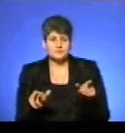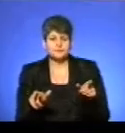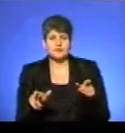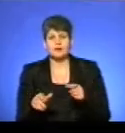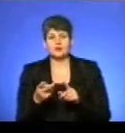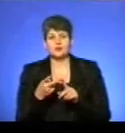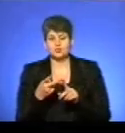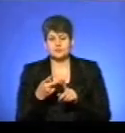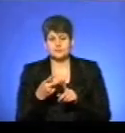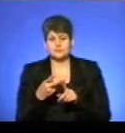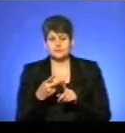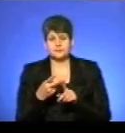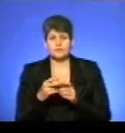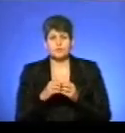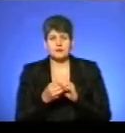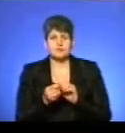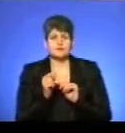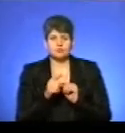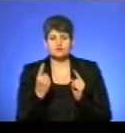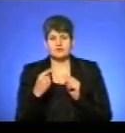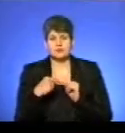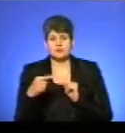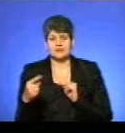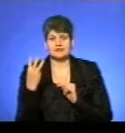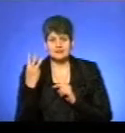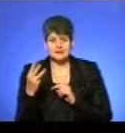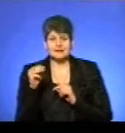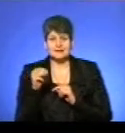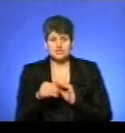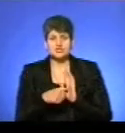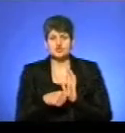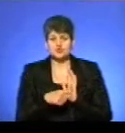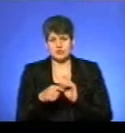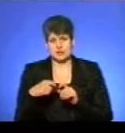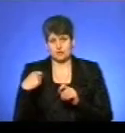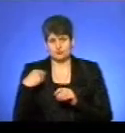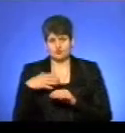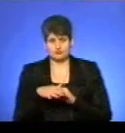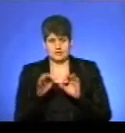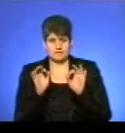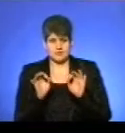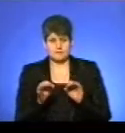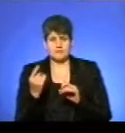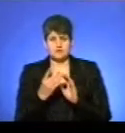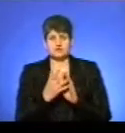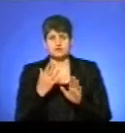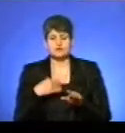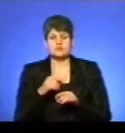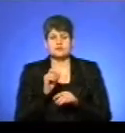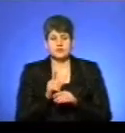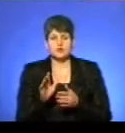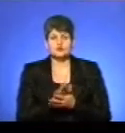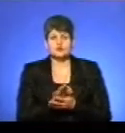По-друге, проблема в чому, що велика притяжність 3 тисячі 600 кілометрів. І, зрозумієте, правильно, в першочерговим заданням це є